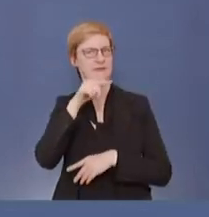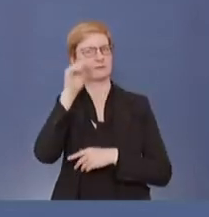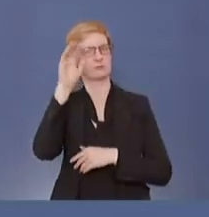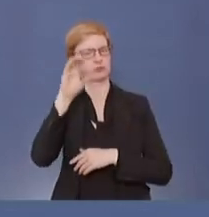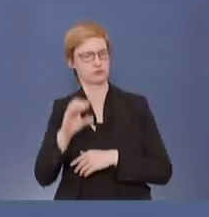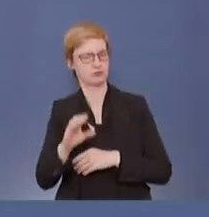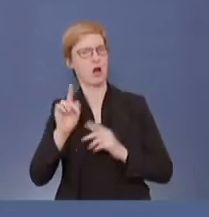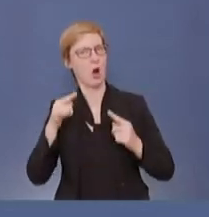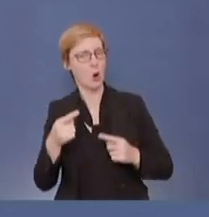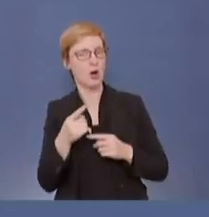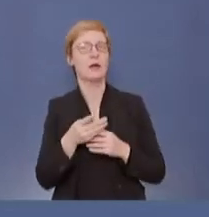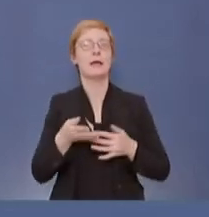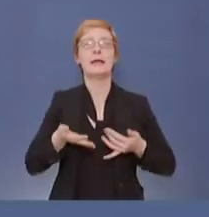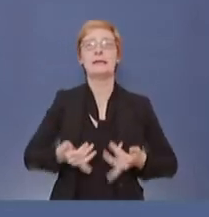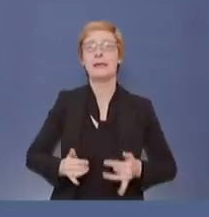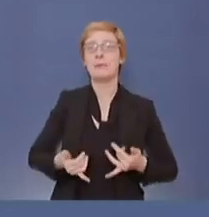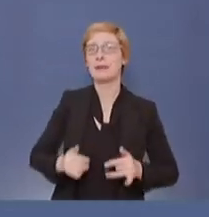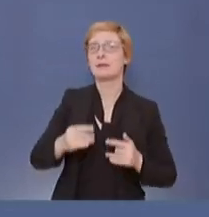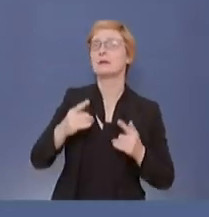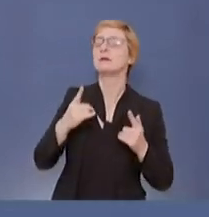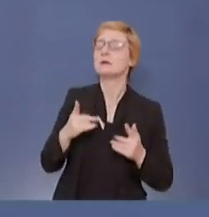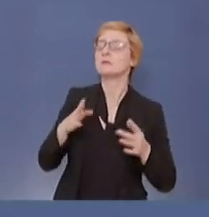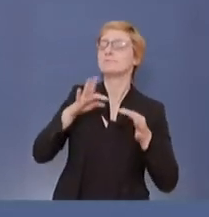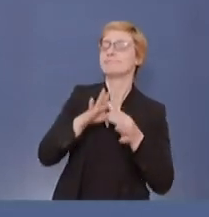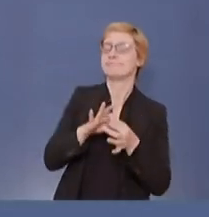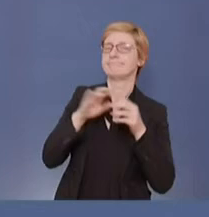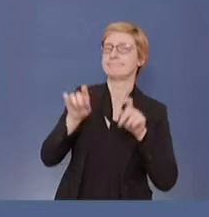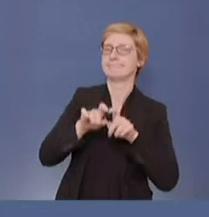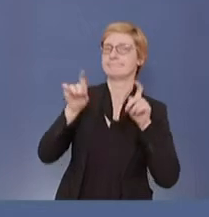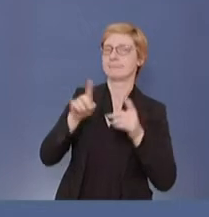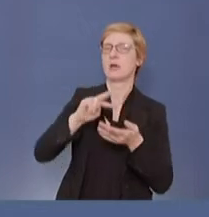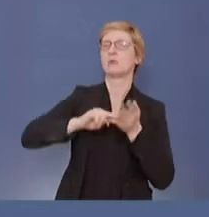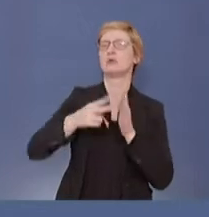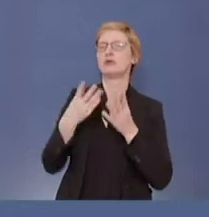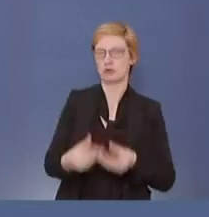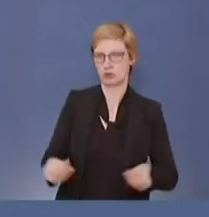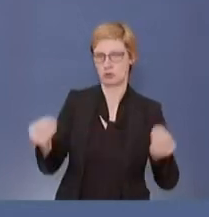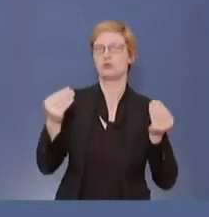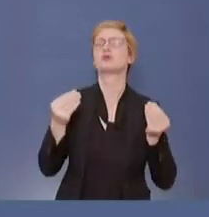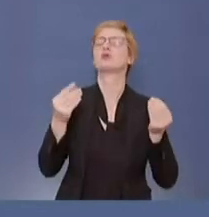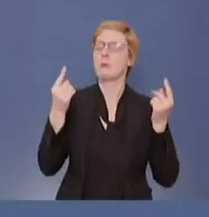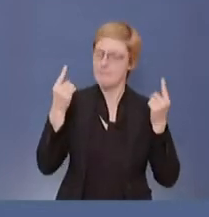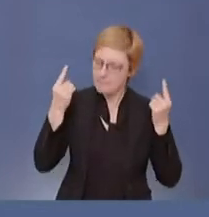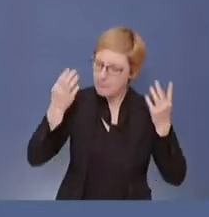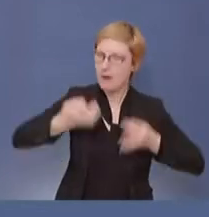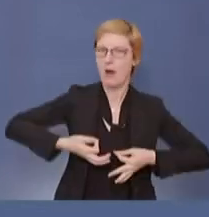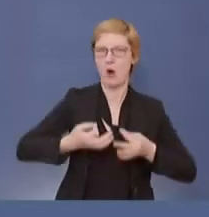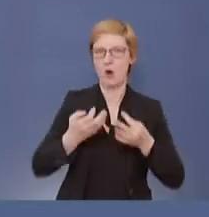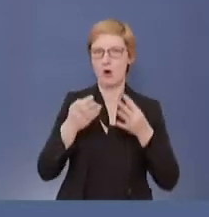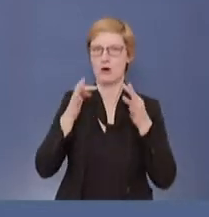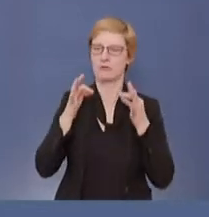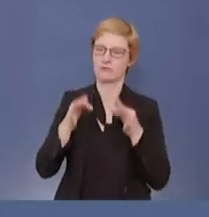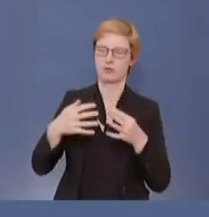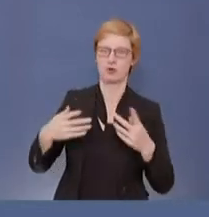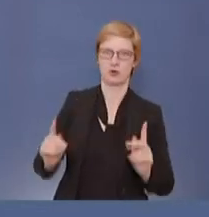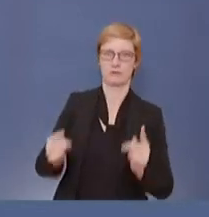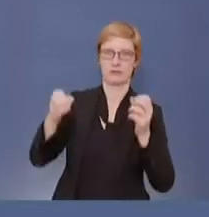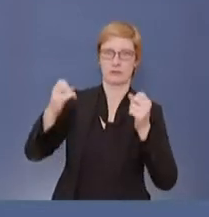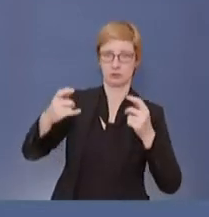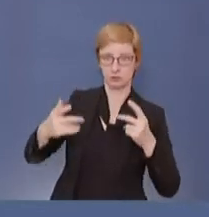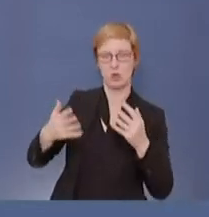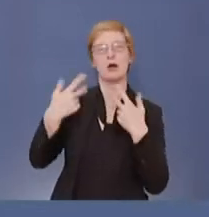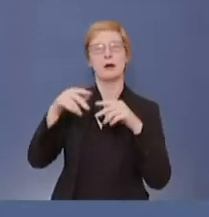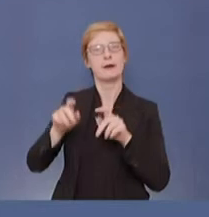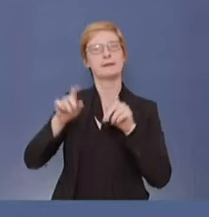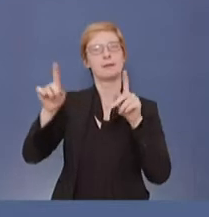sagen, dass es beim Thema Jemen darum ging, dass eine politische Lösung für den Konflikt gefunden werden muss. Und es ging auch um die wirklich schwierige